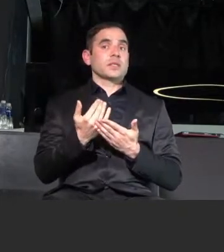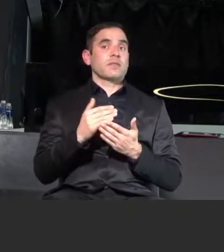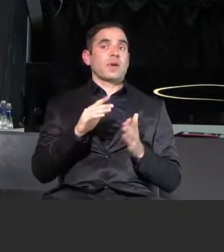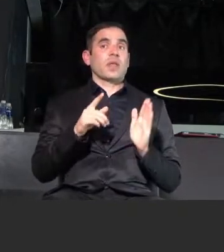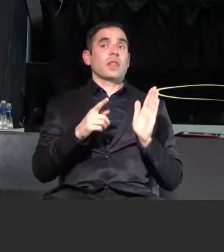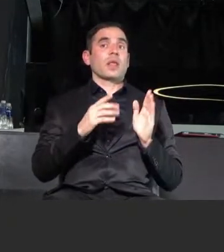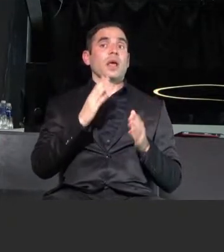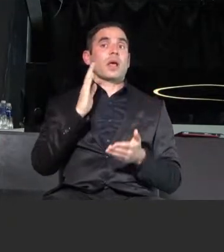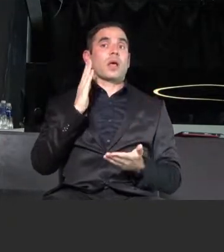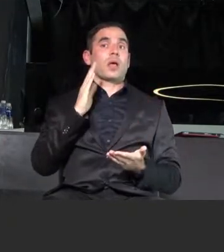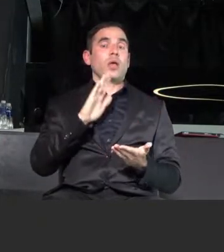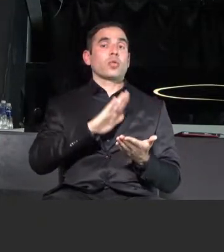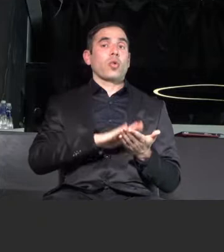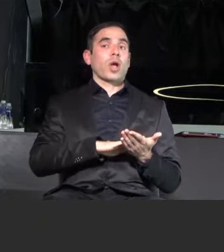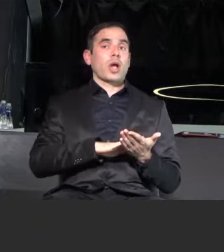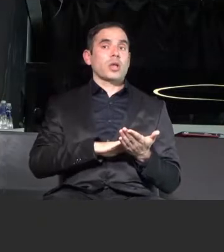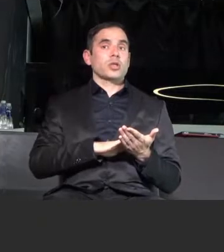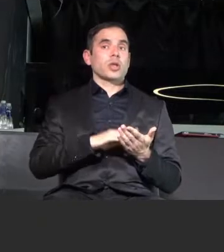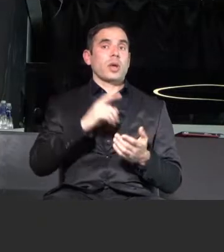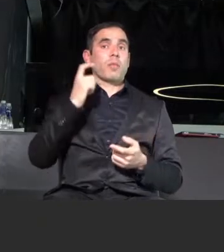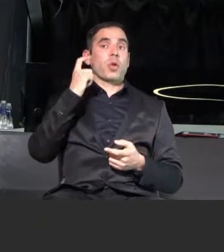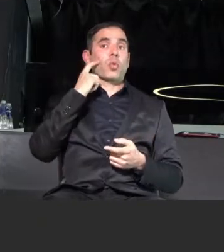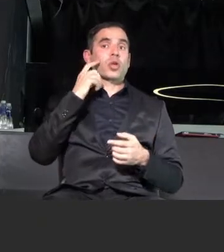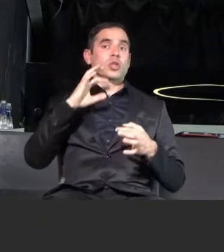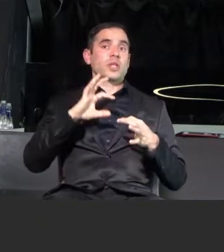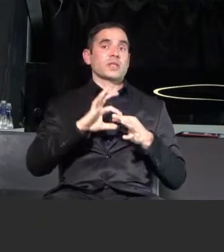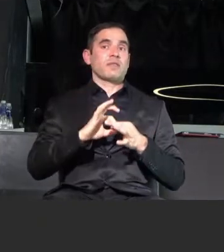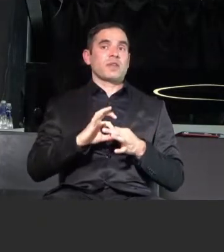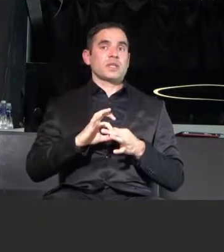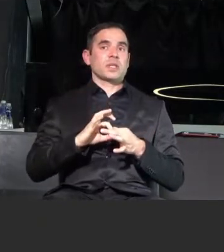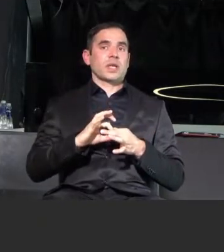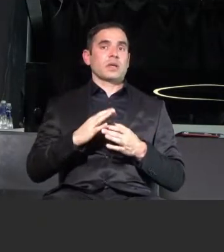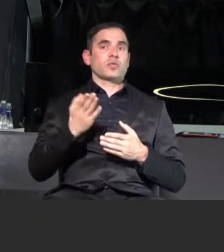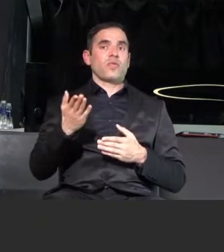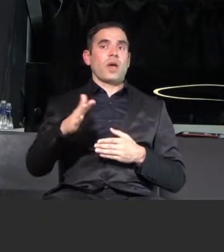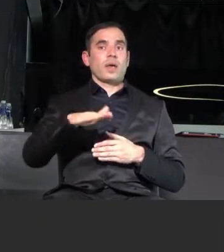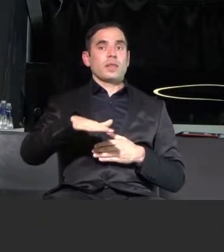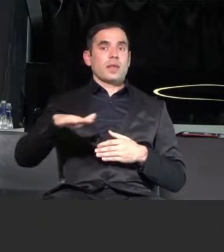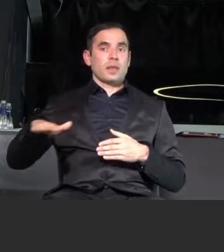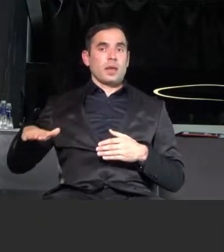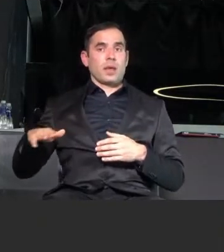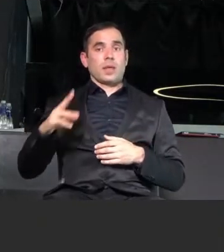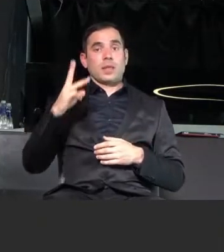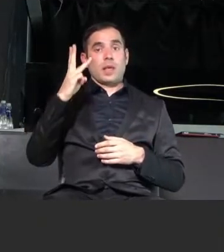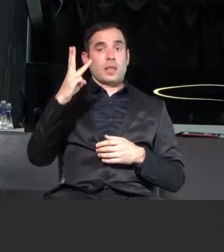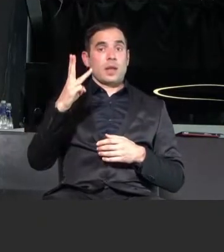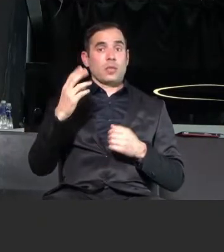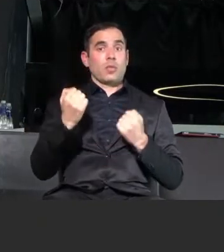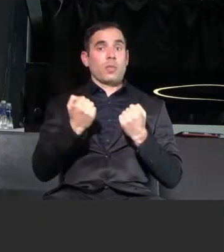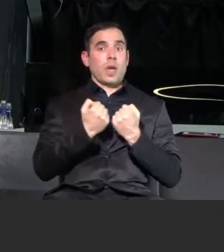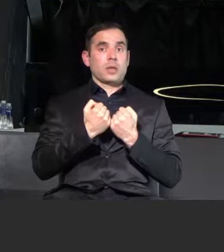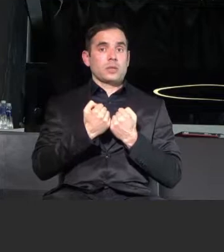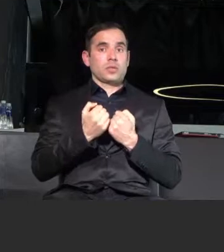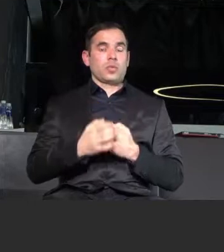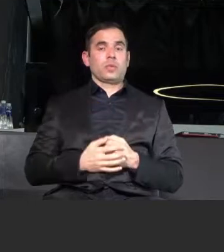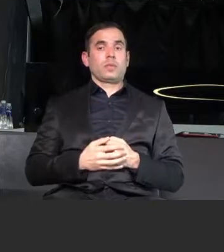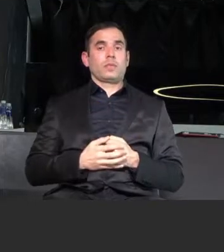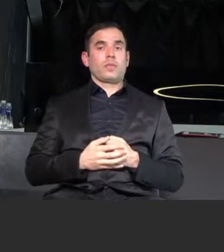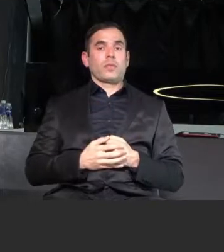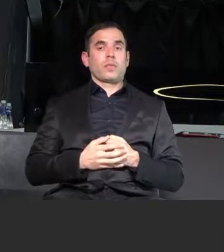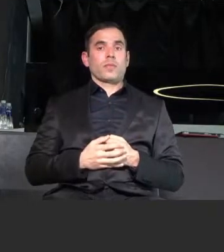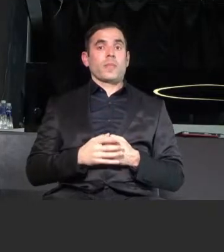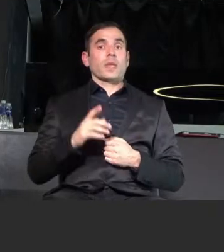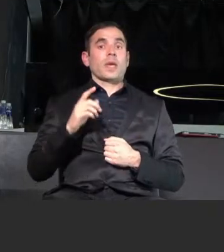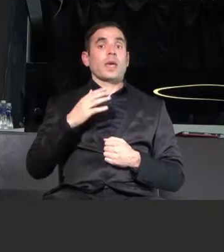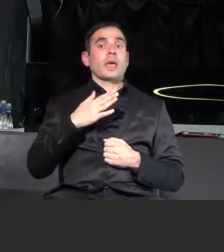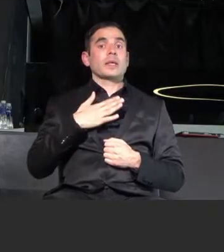биологичната си връзка с това дете. И на трето място, и за мен е най